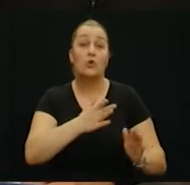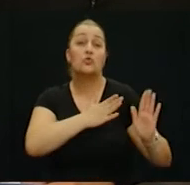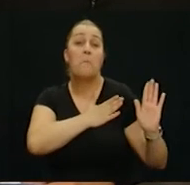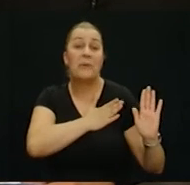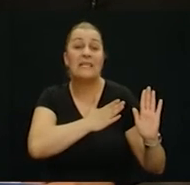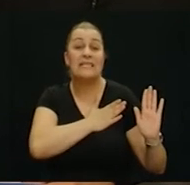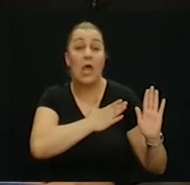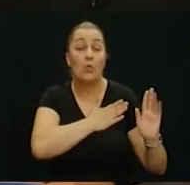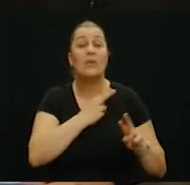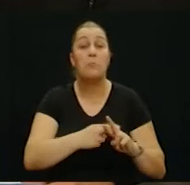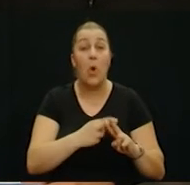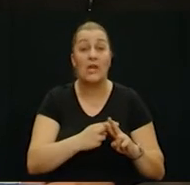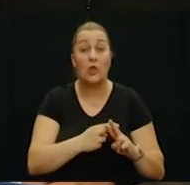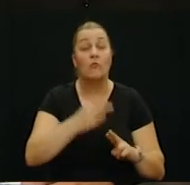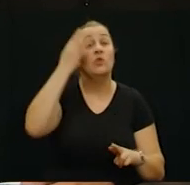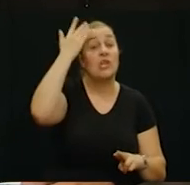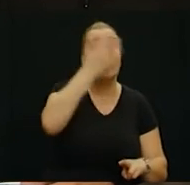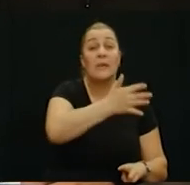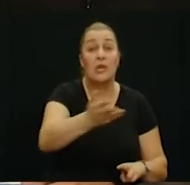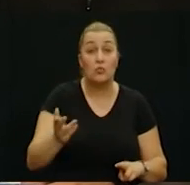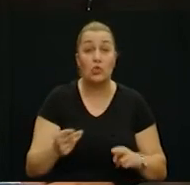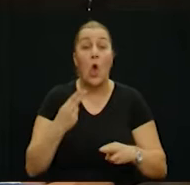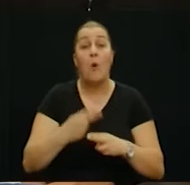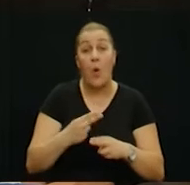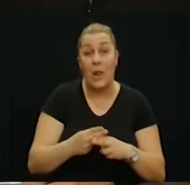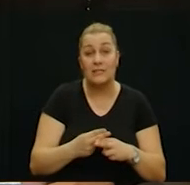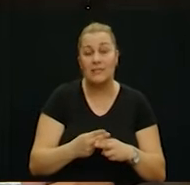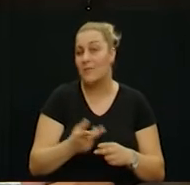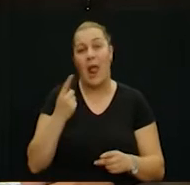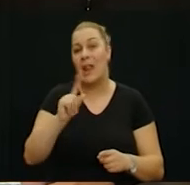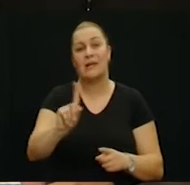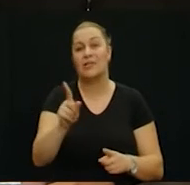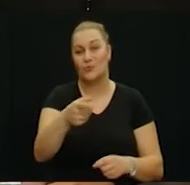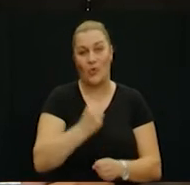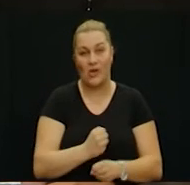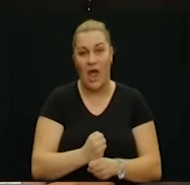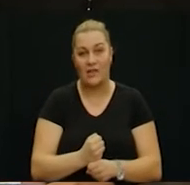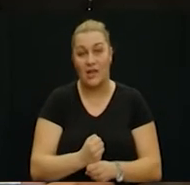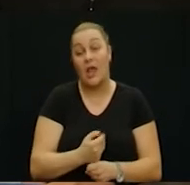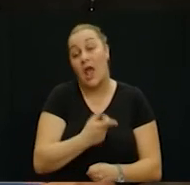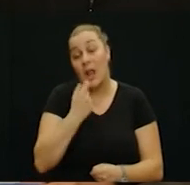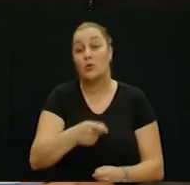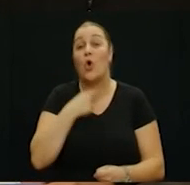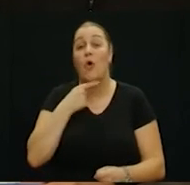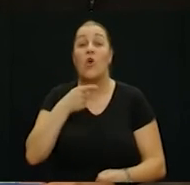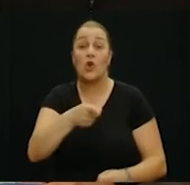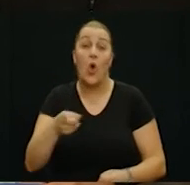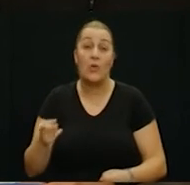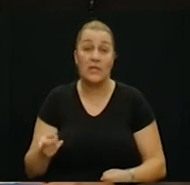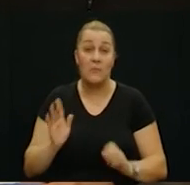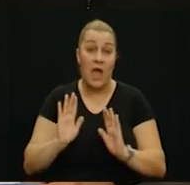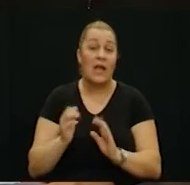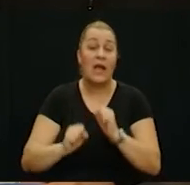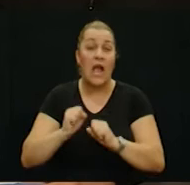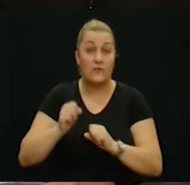položili Hipokratovi kao i vi. Isto kao i vi. Kao i vi, nažalost. Ali to govori o njima. Kao ljudi. Zato ste vi, s druge